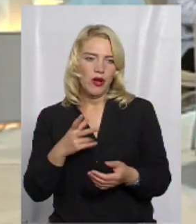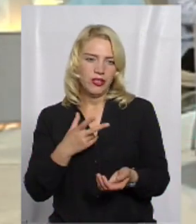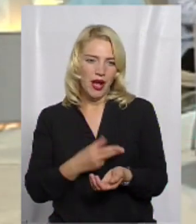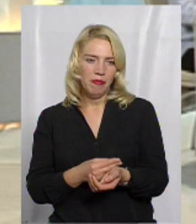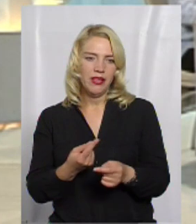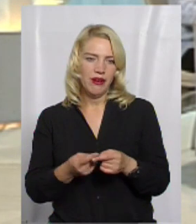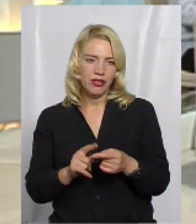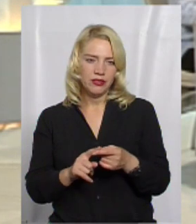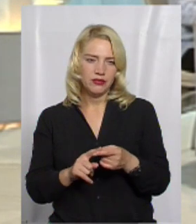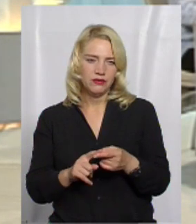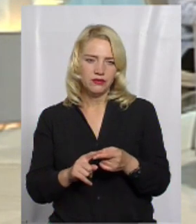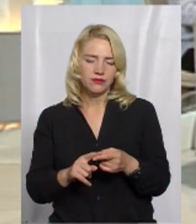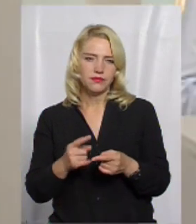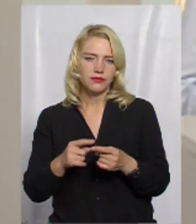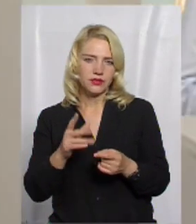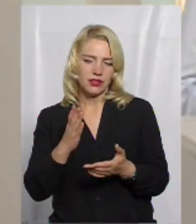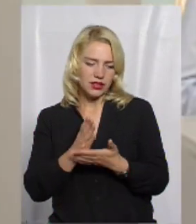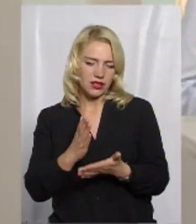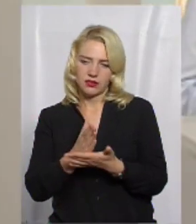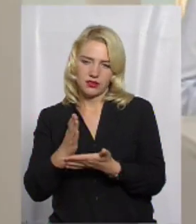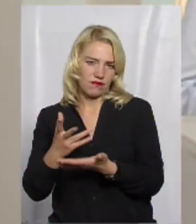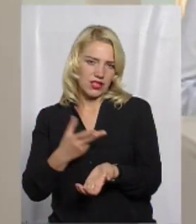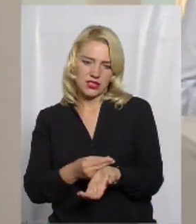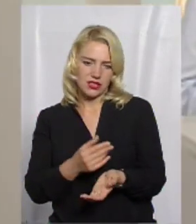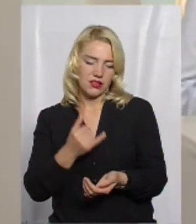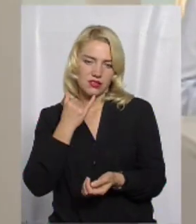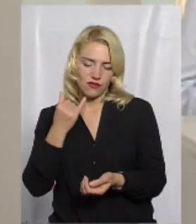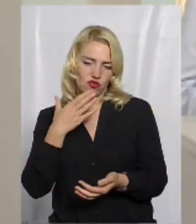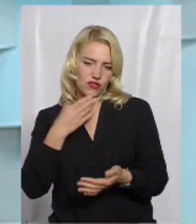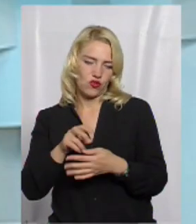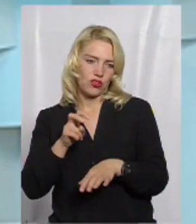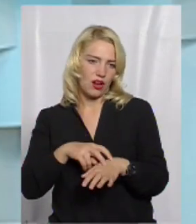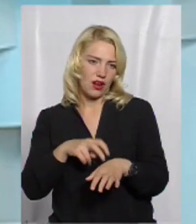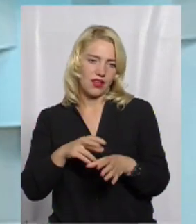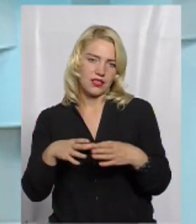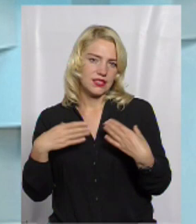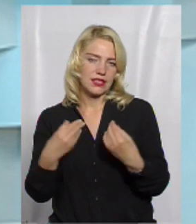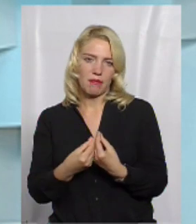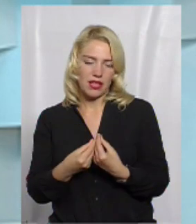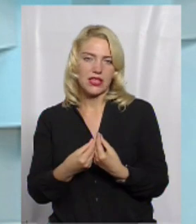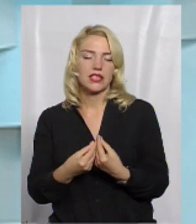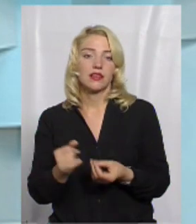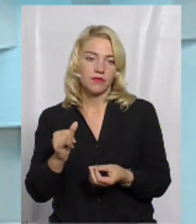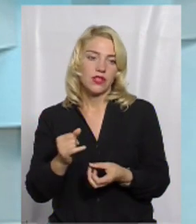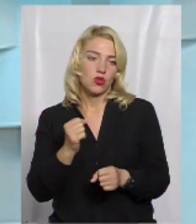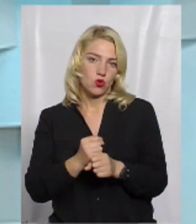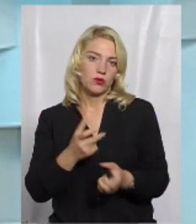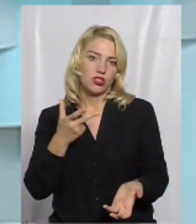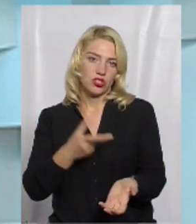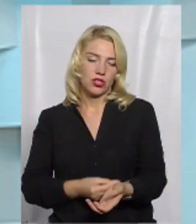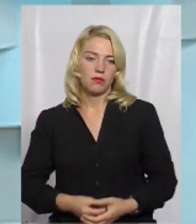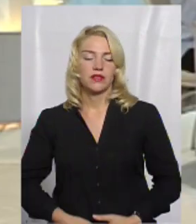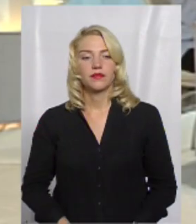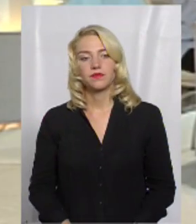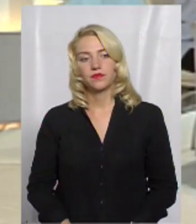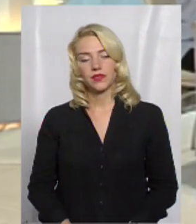Вакцина в наявності в поліклініках є, тому дзвоніть до свого сімейного лікаря і робіть щеплення.